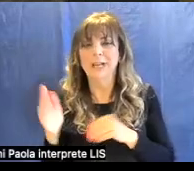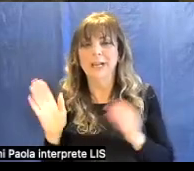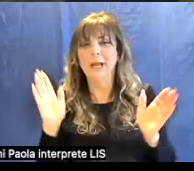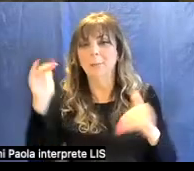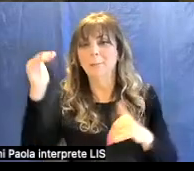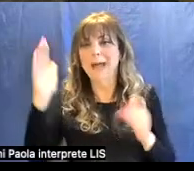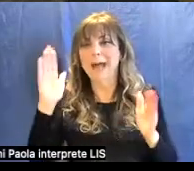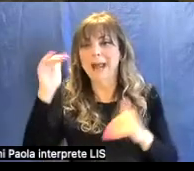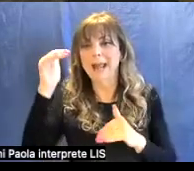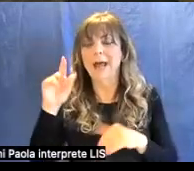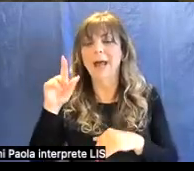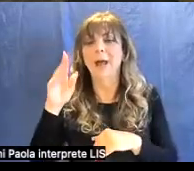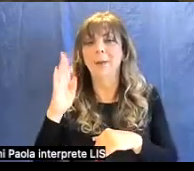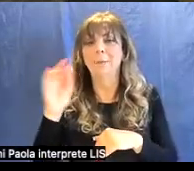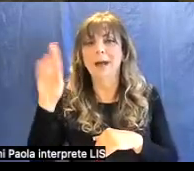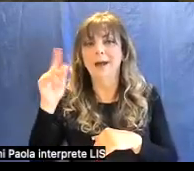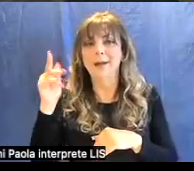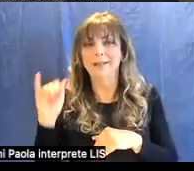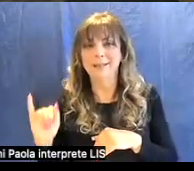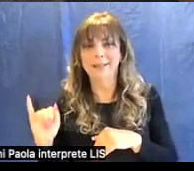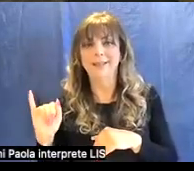alla Gemelle de Gallerie